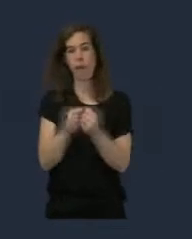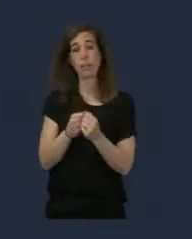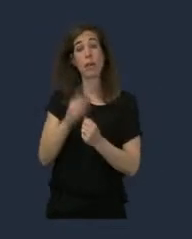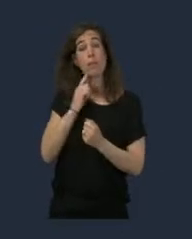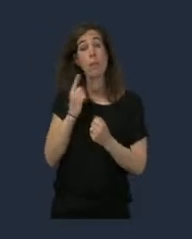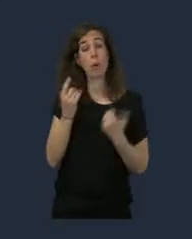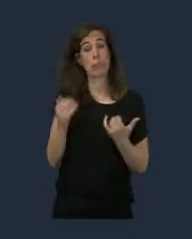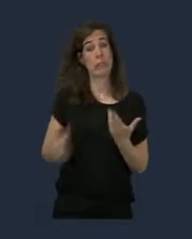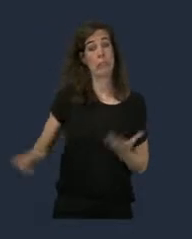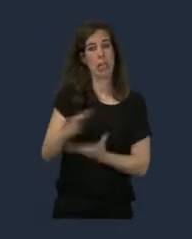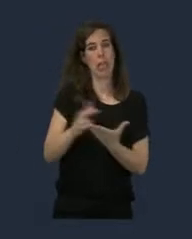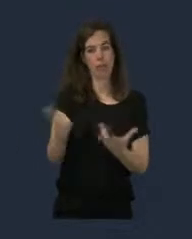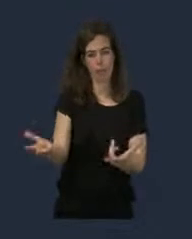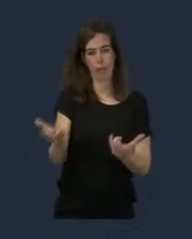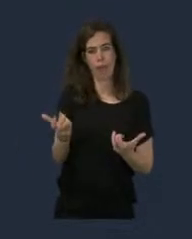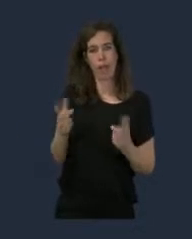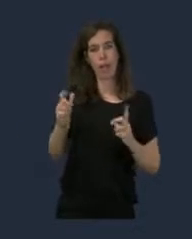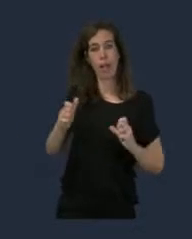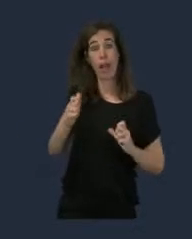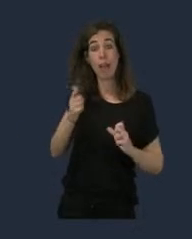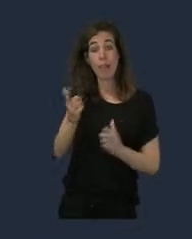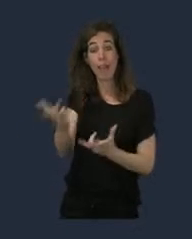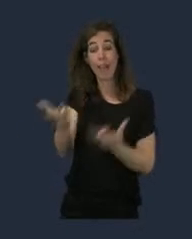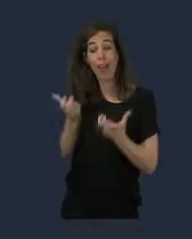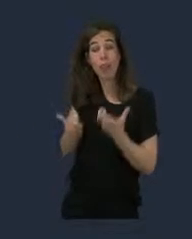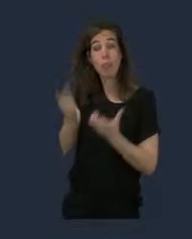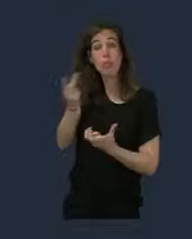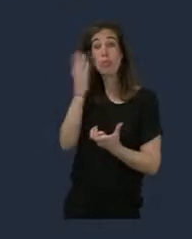si nous garantissons aussi une alimentation saine et locale.